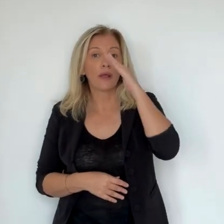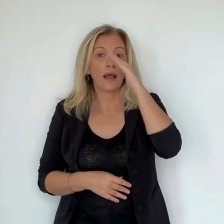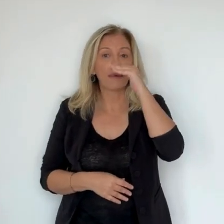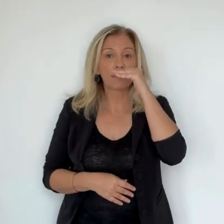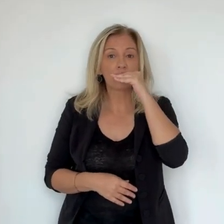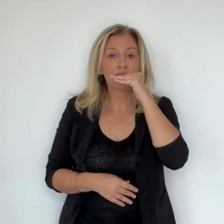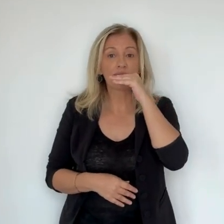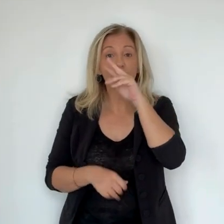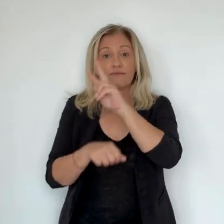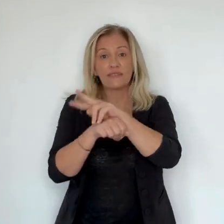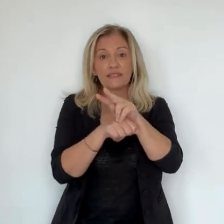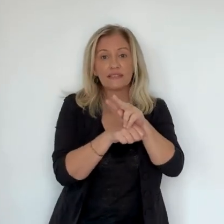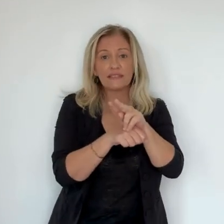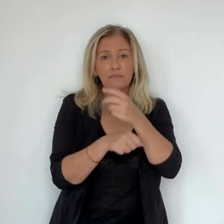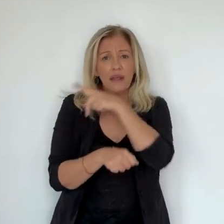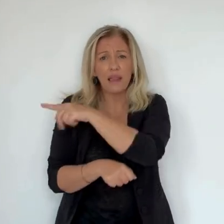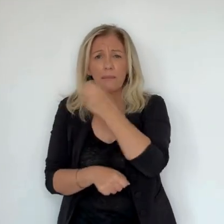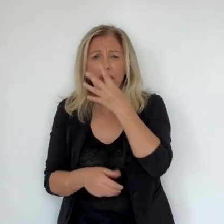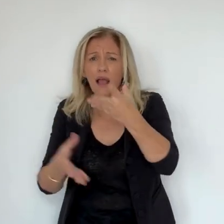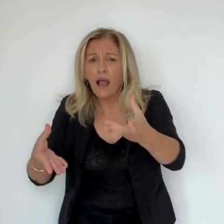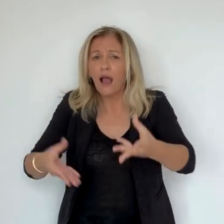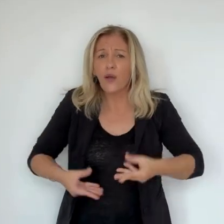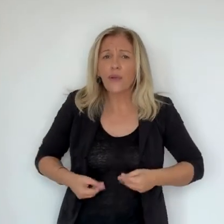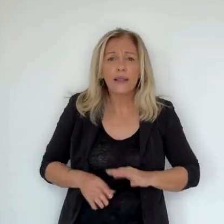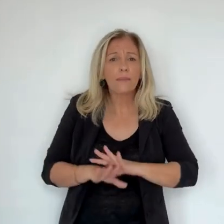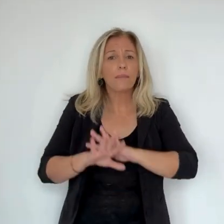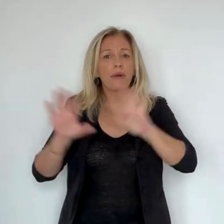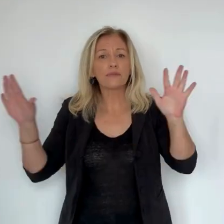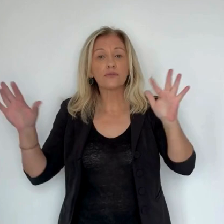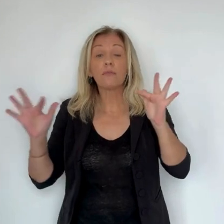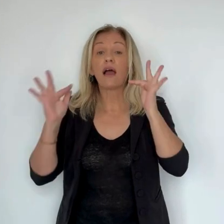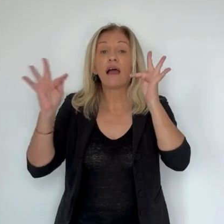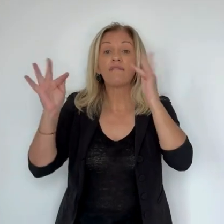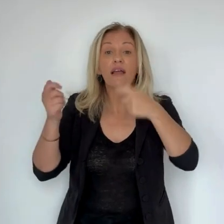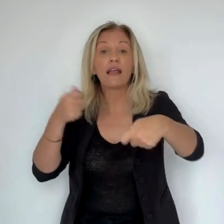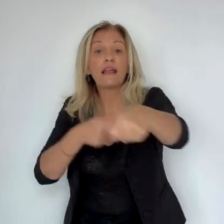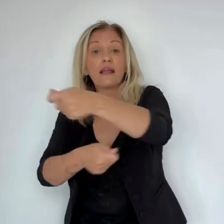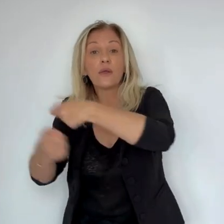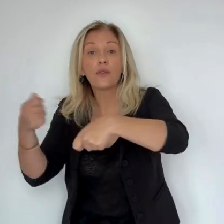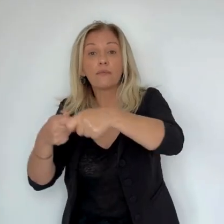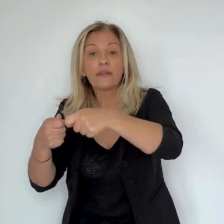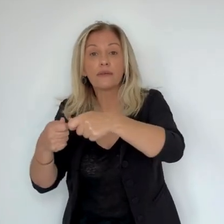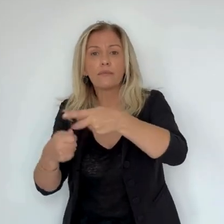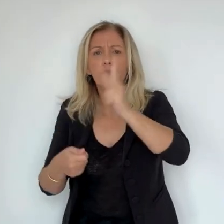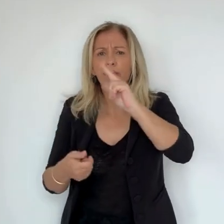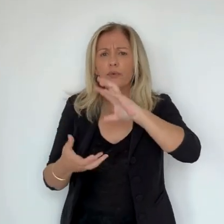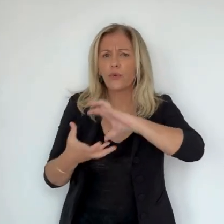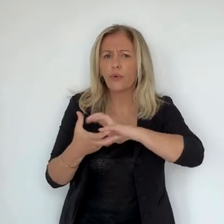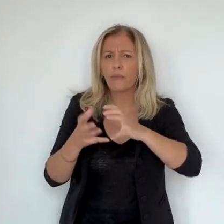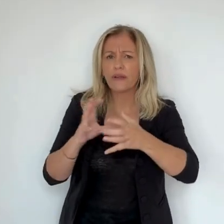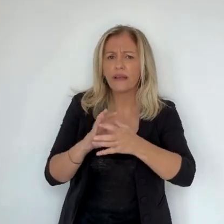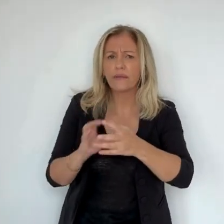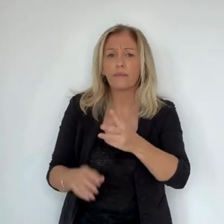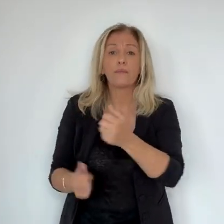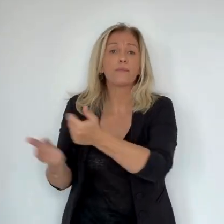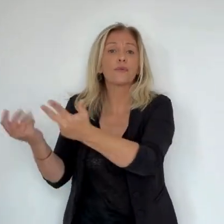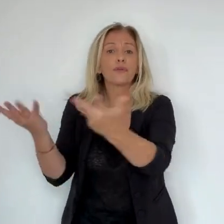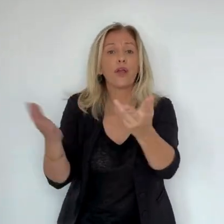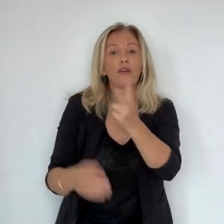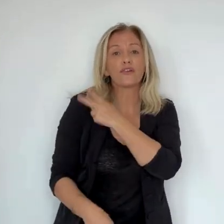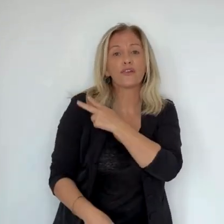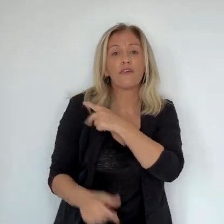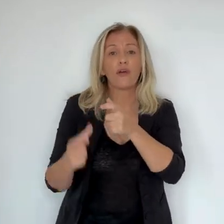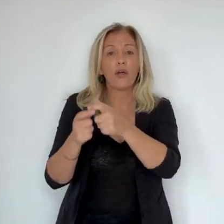revanche, le contexte économique lui prête moins à sourire. Les chefs d'entreprise présents sont en attente de réponses fortes face aux mots